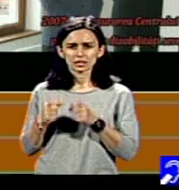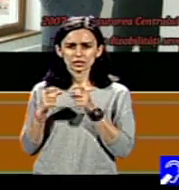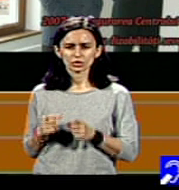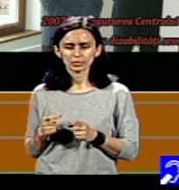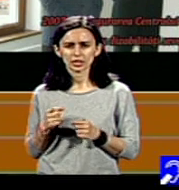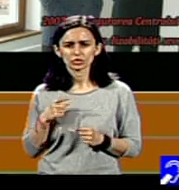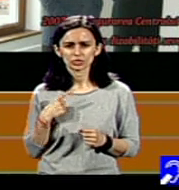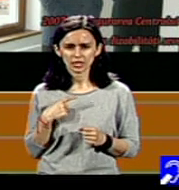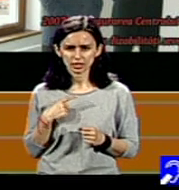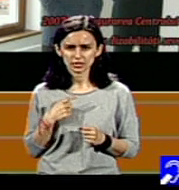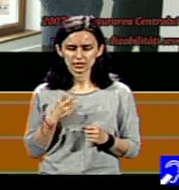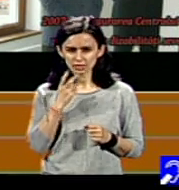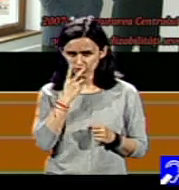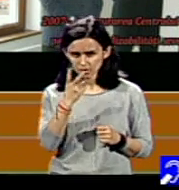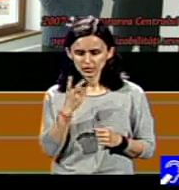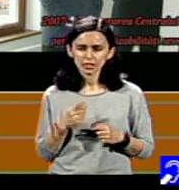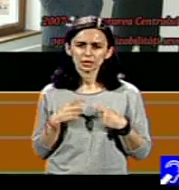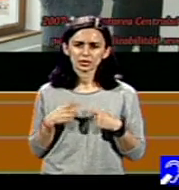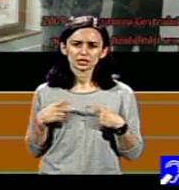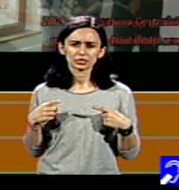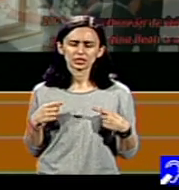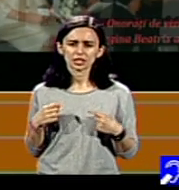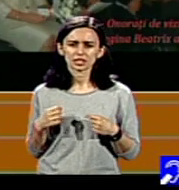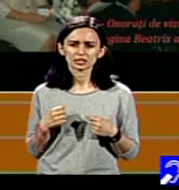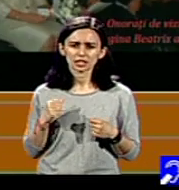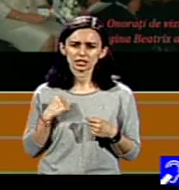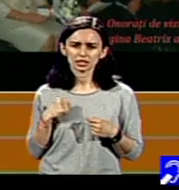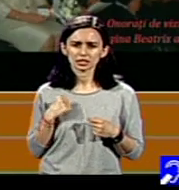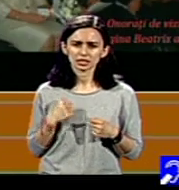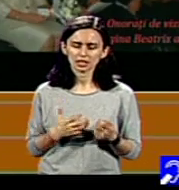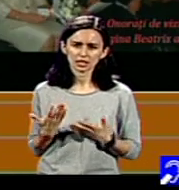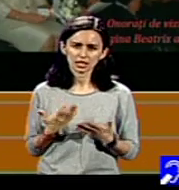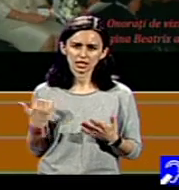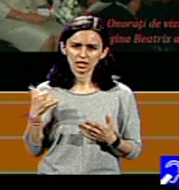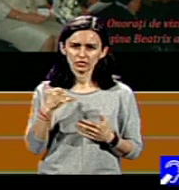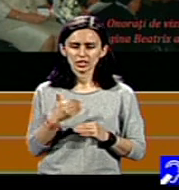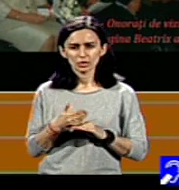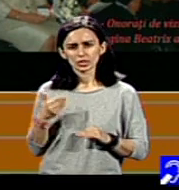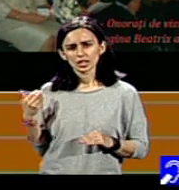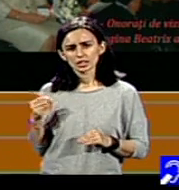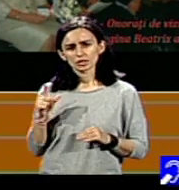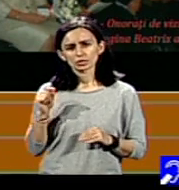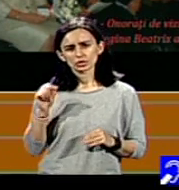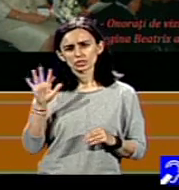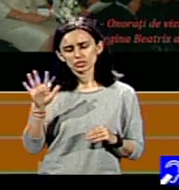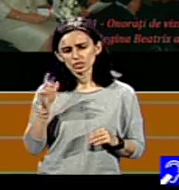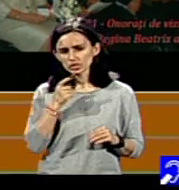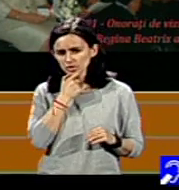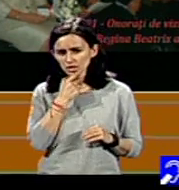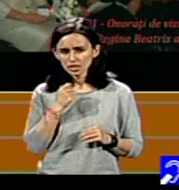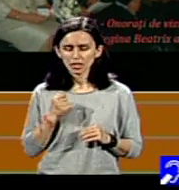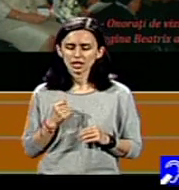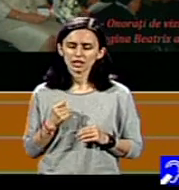spun că există și vedem diferența între tinerii care veneau la noi acum 25 de ani, tinerii de 18 ani,